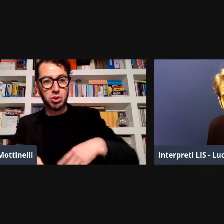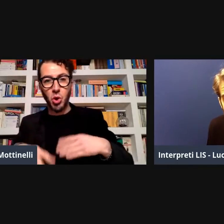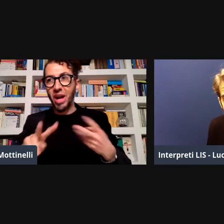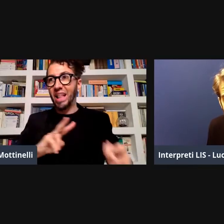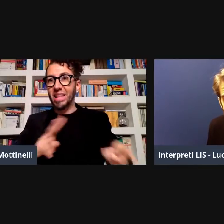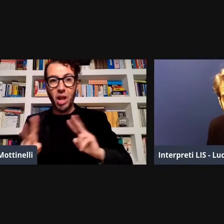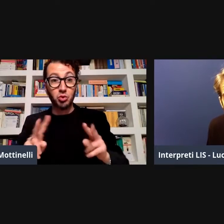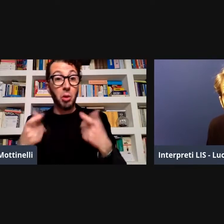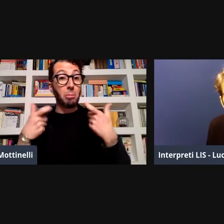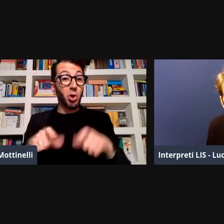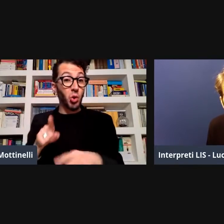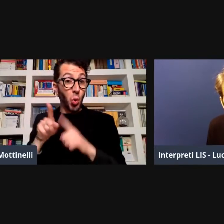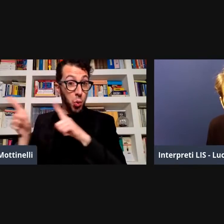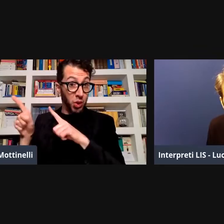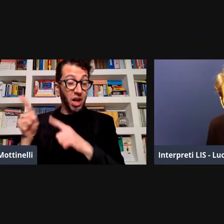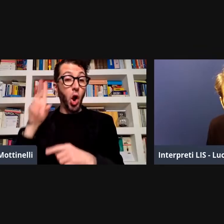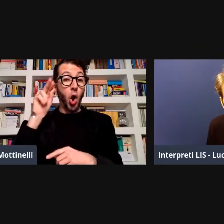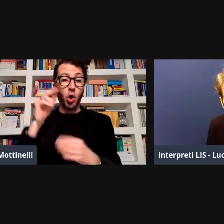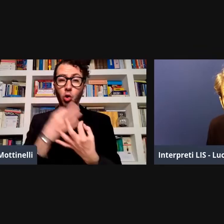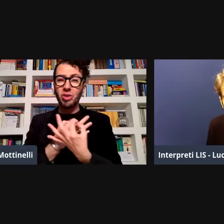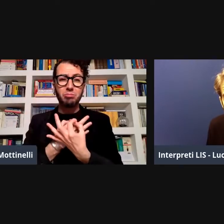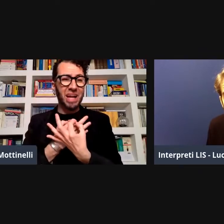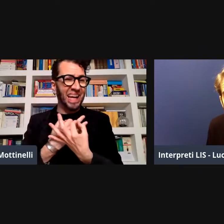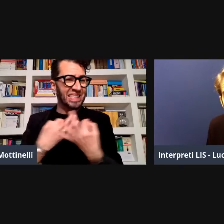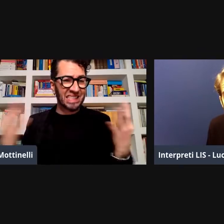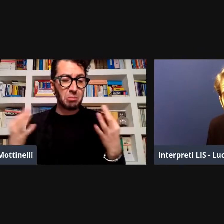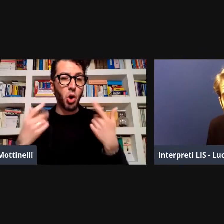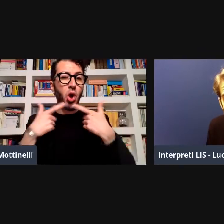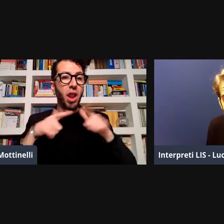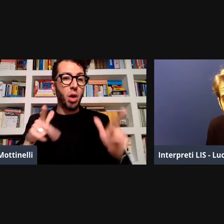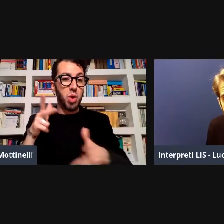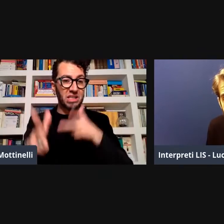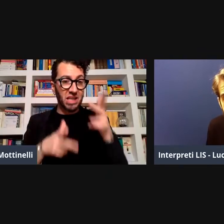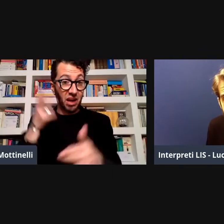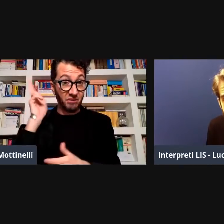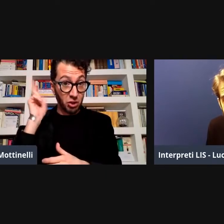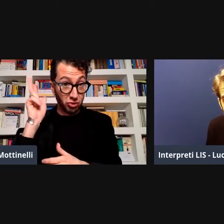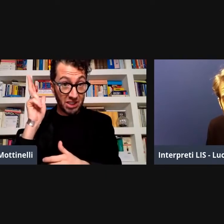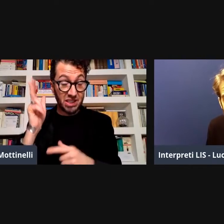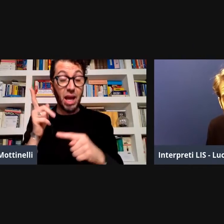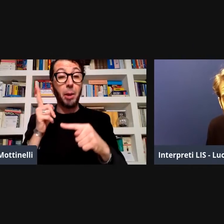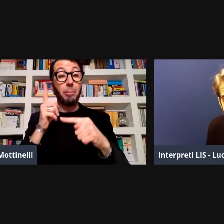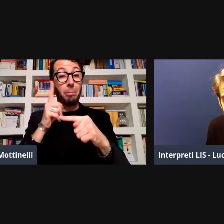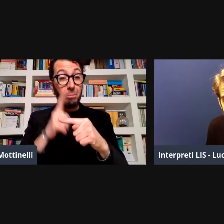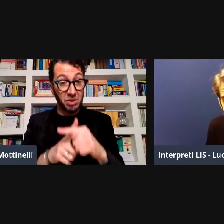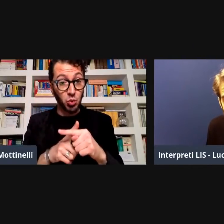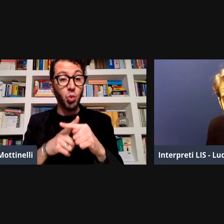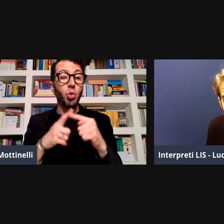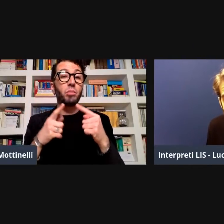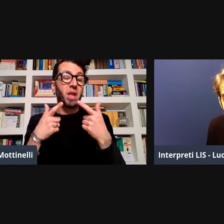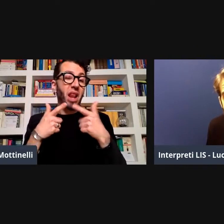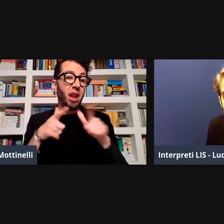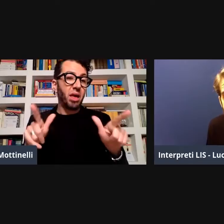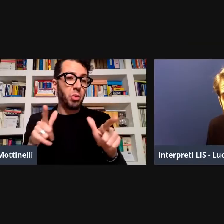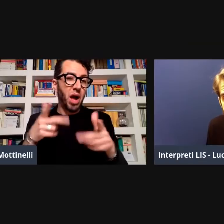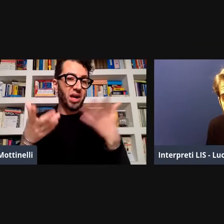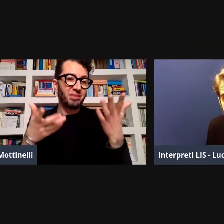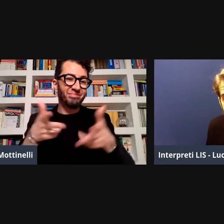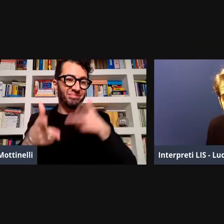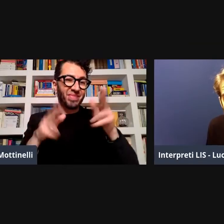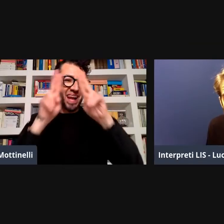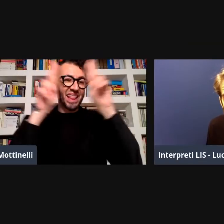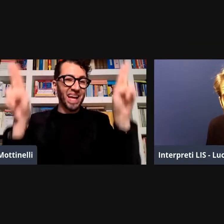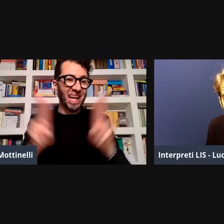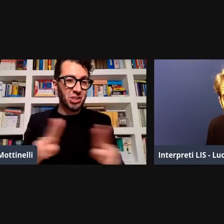lavorando per capire come funziona questa traduzione perché lui conosce benissimo la lingua dei segni francese e